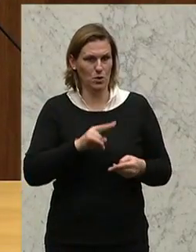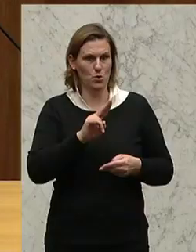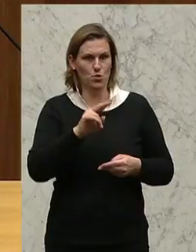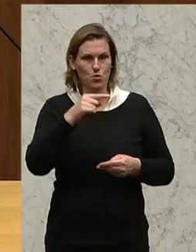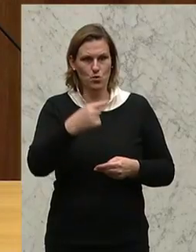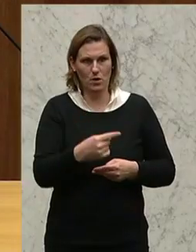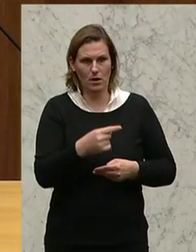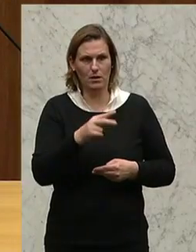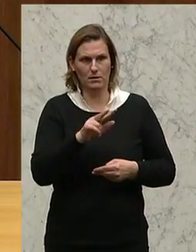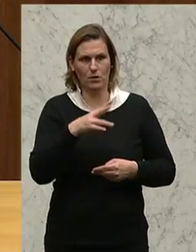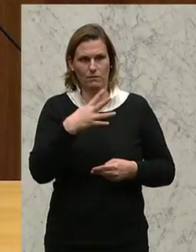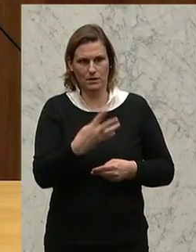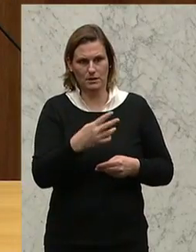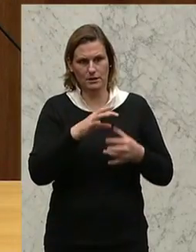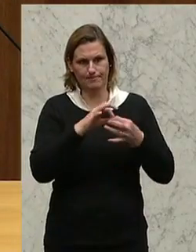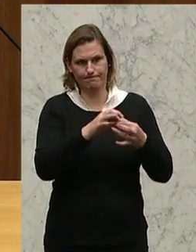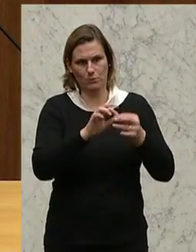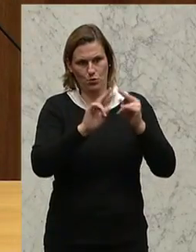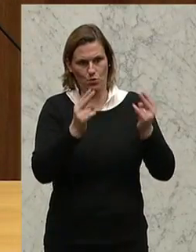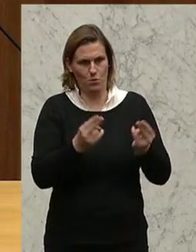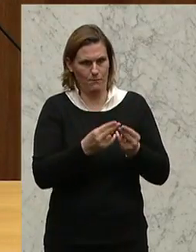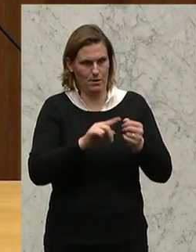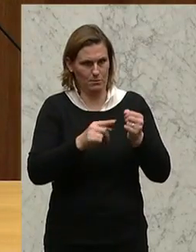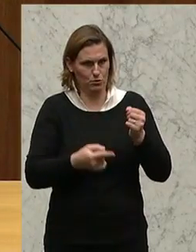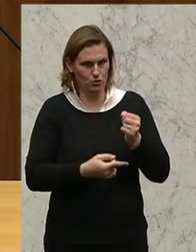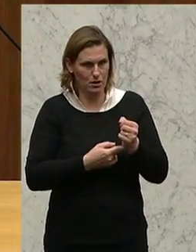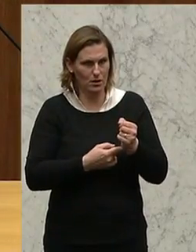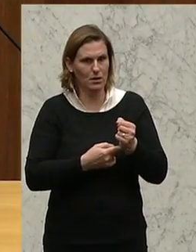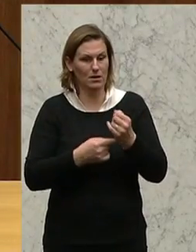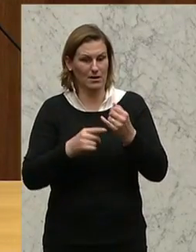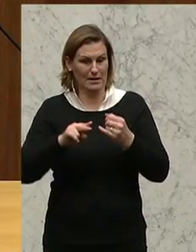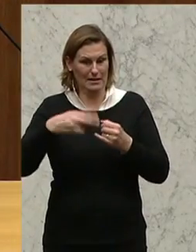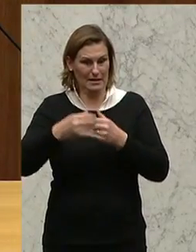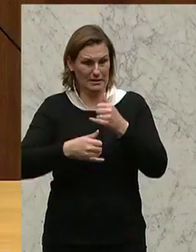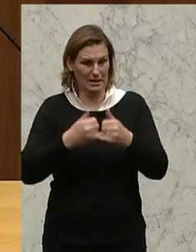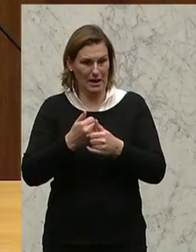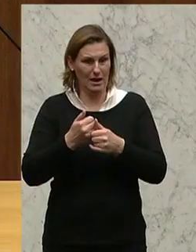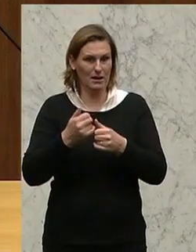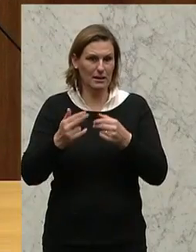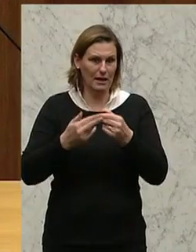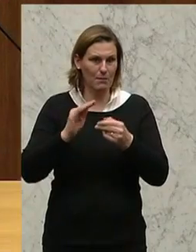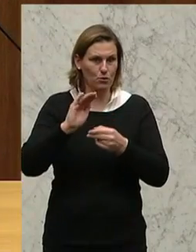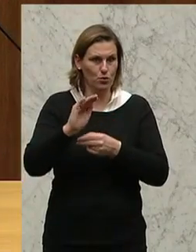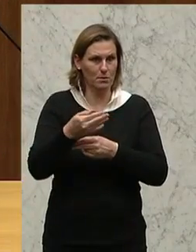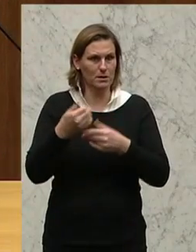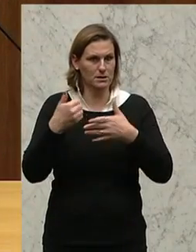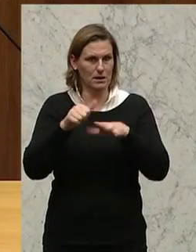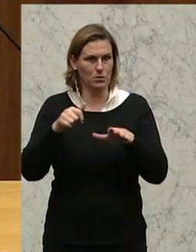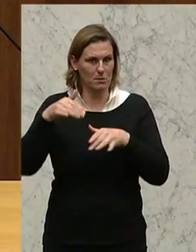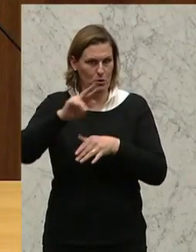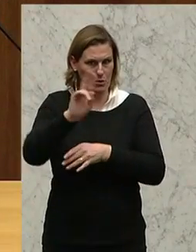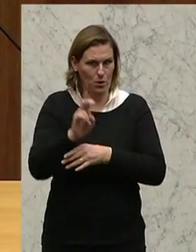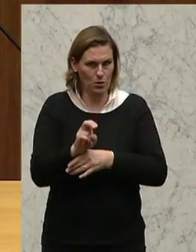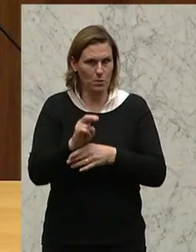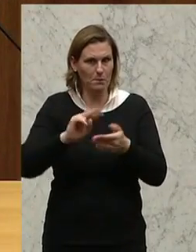beim Umweltbudget, welches für das Jahr 2017 mit knapp über 600 Millionen Euro veranschlagt ist.